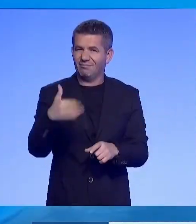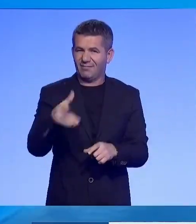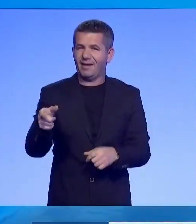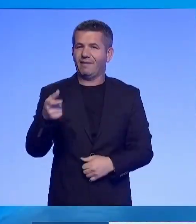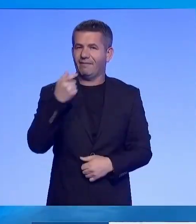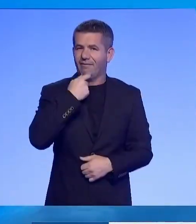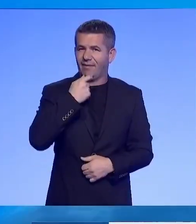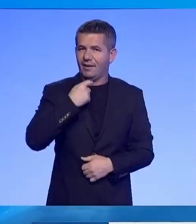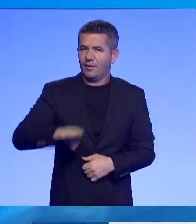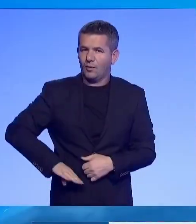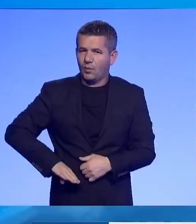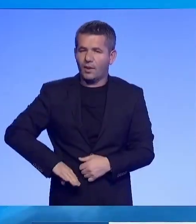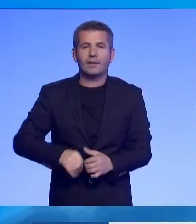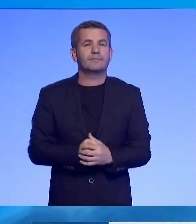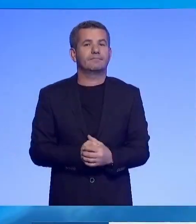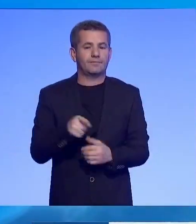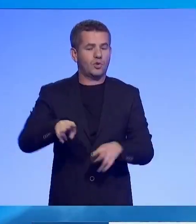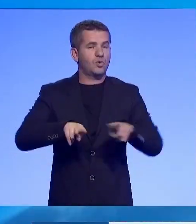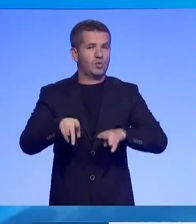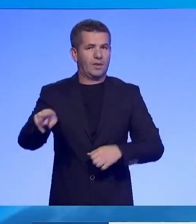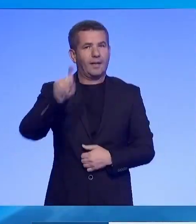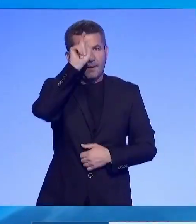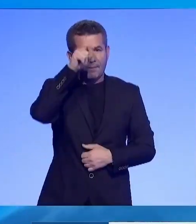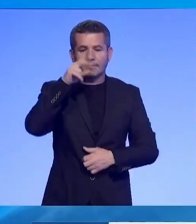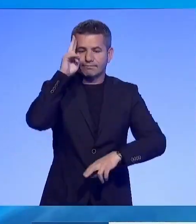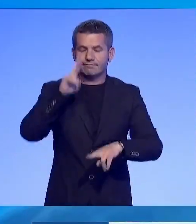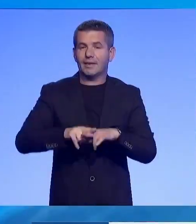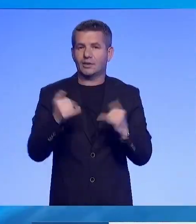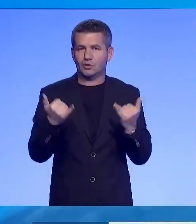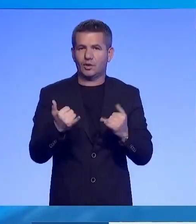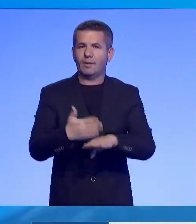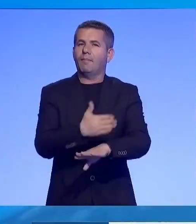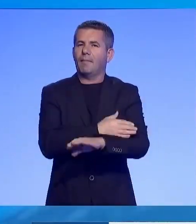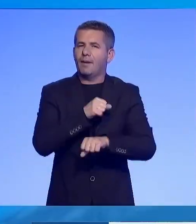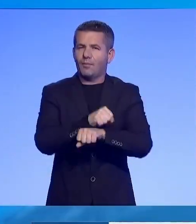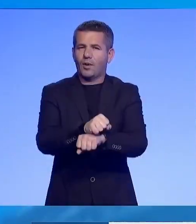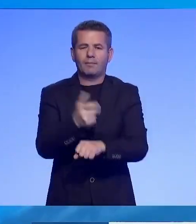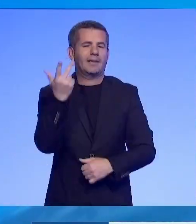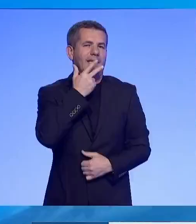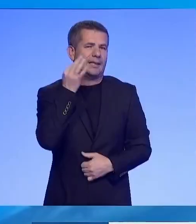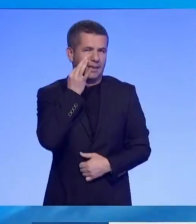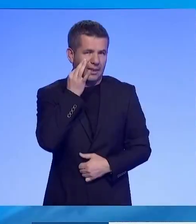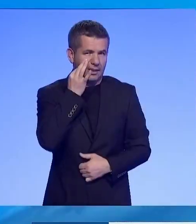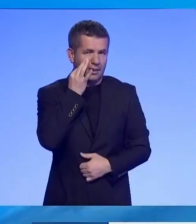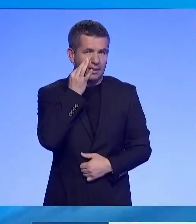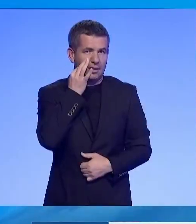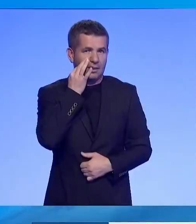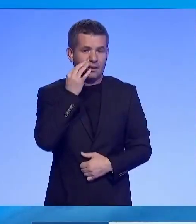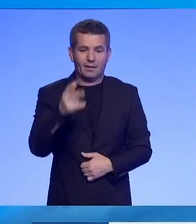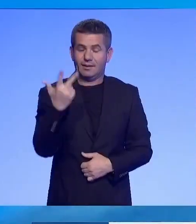moshuarës Nura. Gjukata të mellore në Pej ua ka caktuar masën e paraburgimit prej 30 ditësh tri